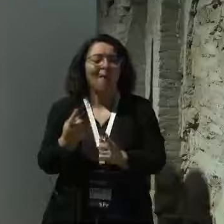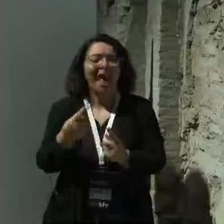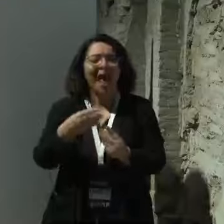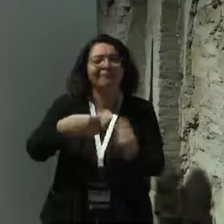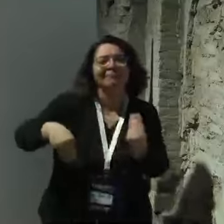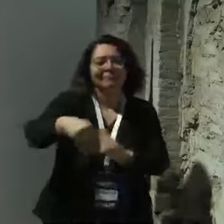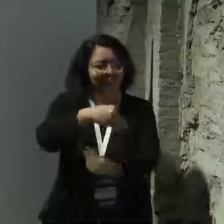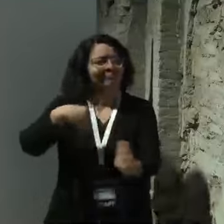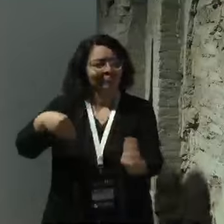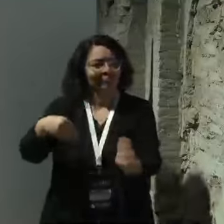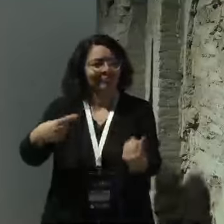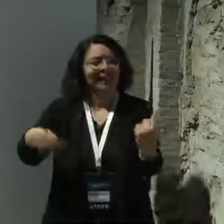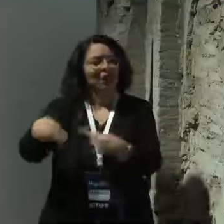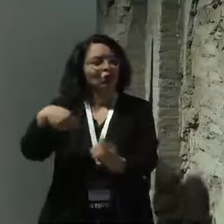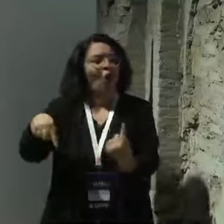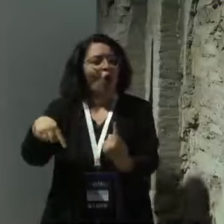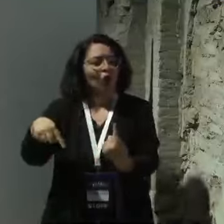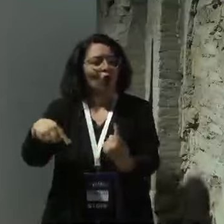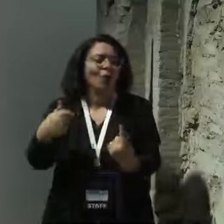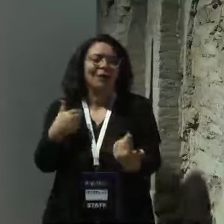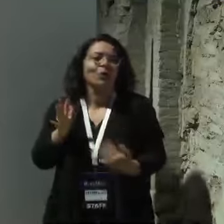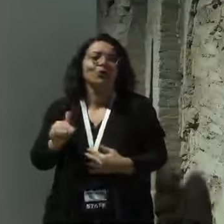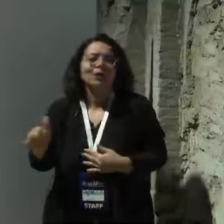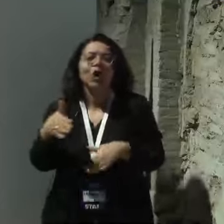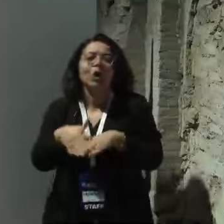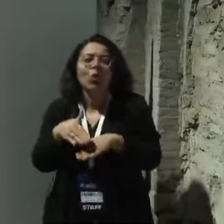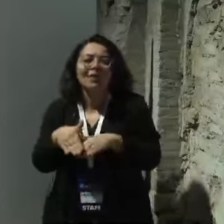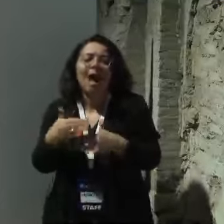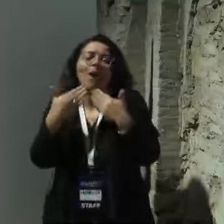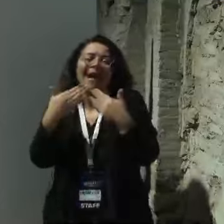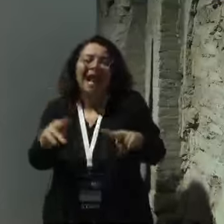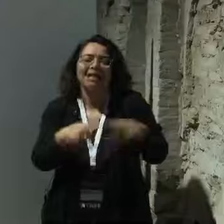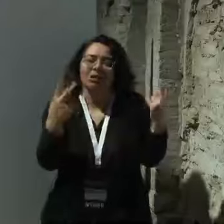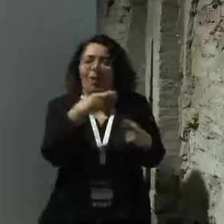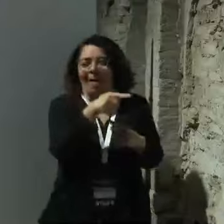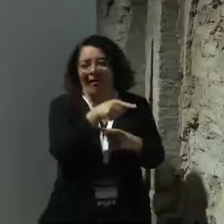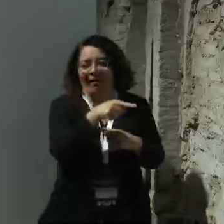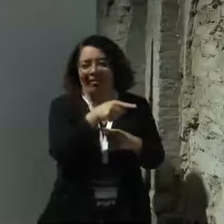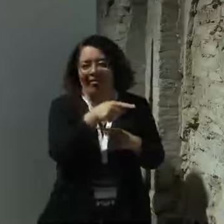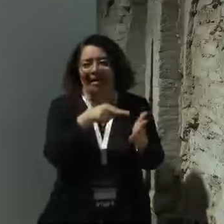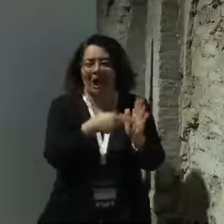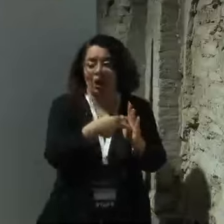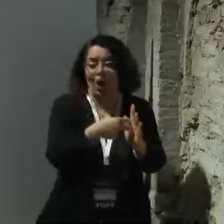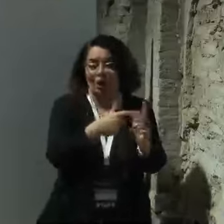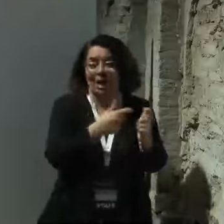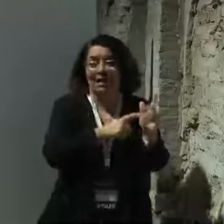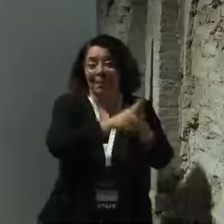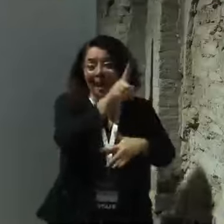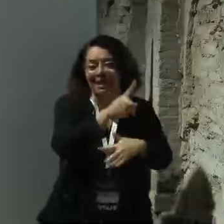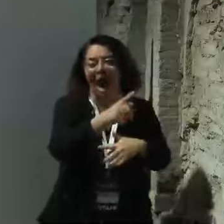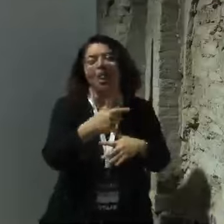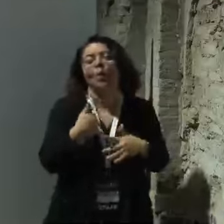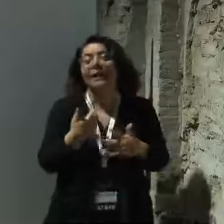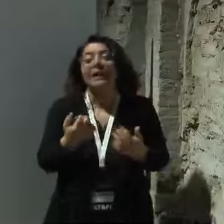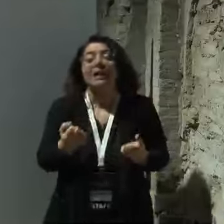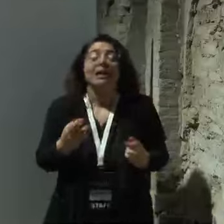utilizziamo giornalmente quindi io invece mi auguro che voi siate anche voi sostenitrici di questa idea e quindi io mi spero poi